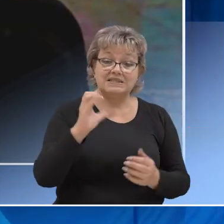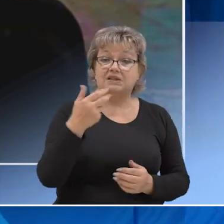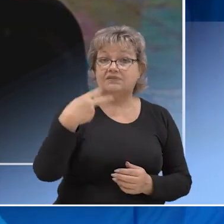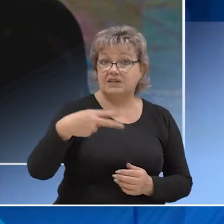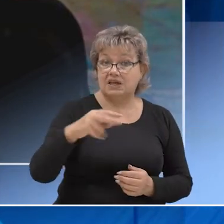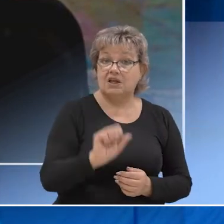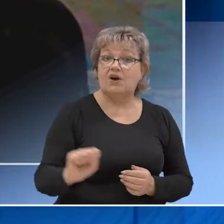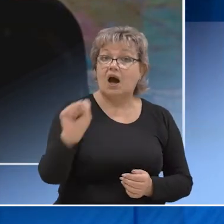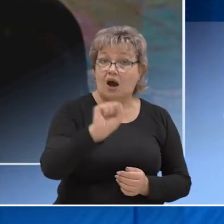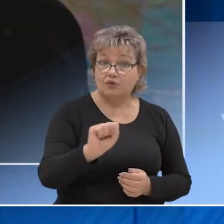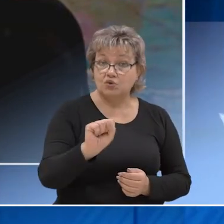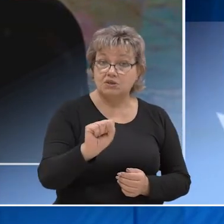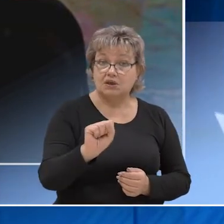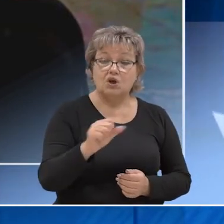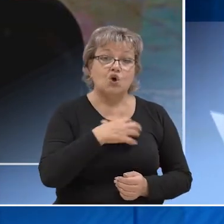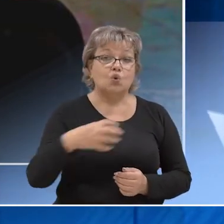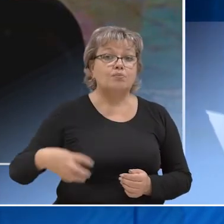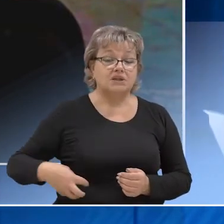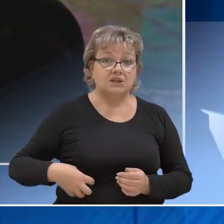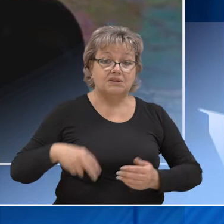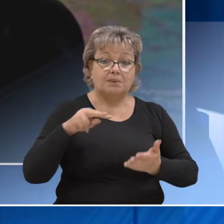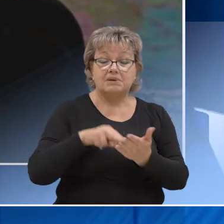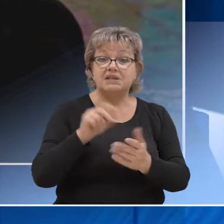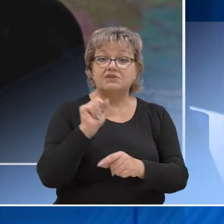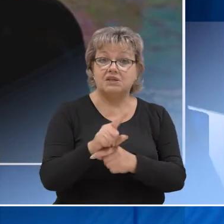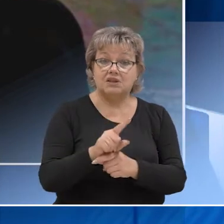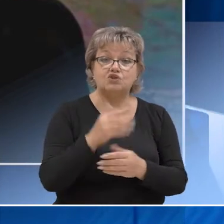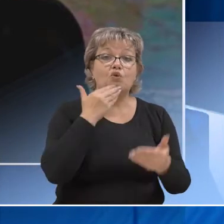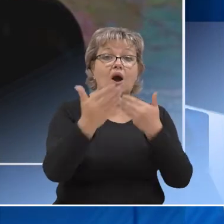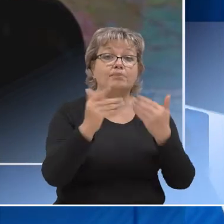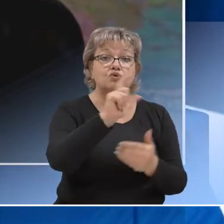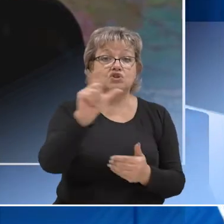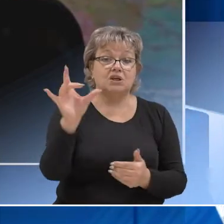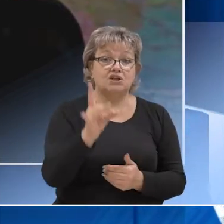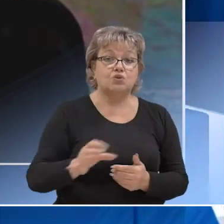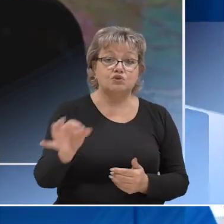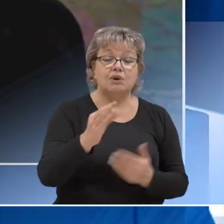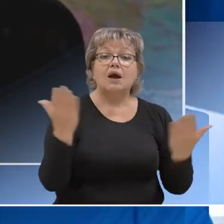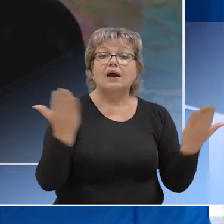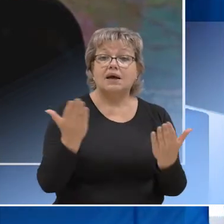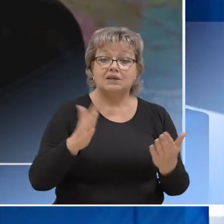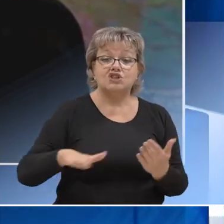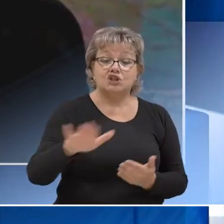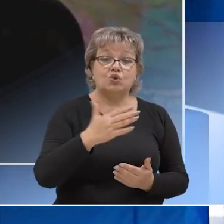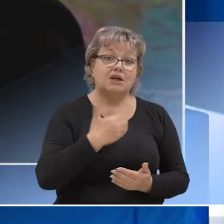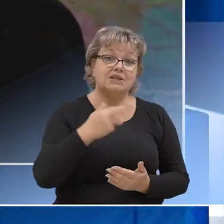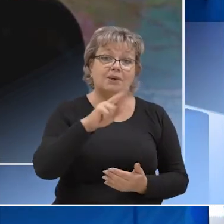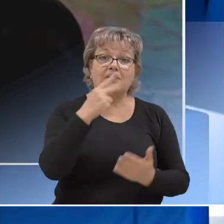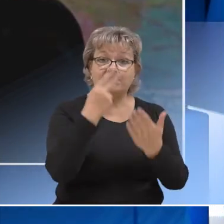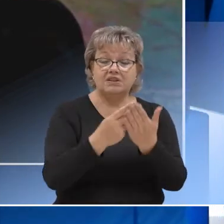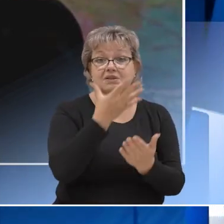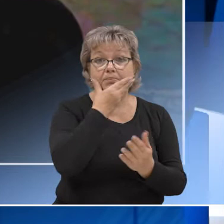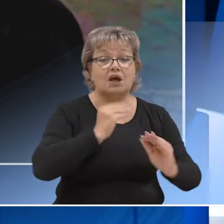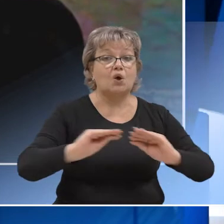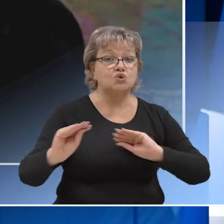20 августа губернатор поставил задачу запустить опрос жителей Ростовской области. Какие бы территории они хотели